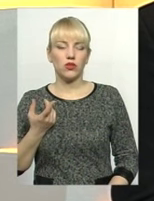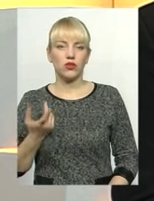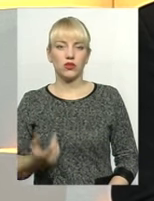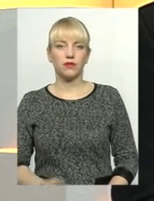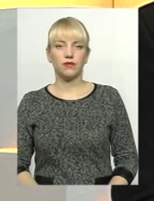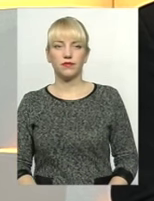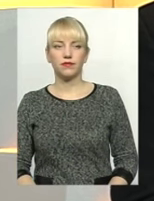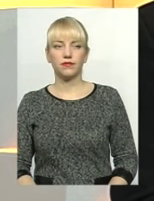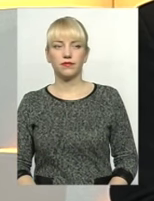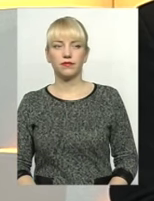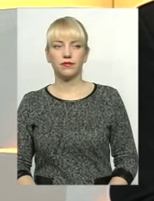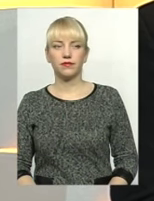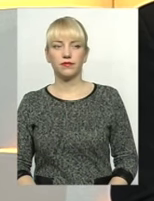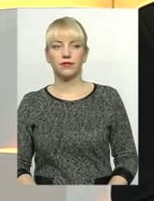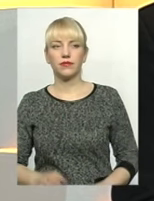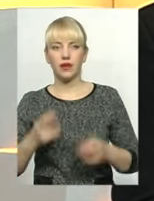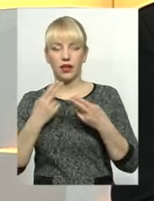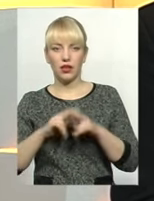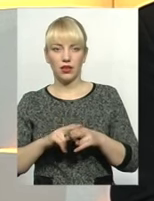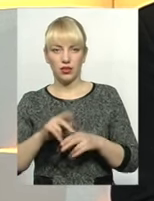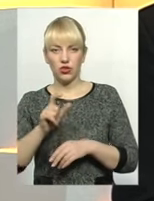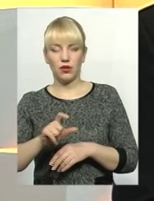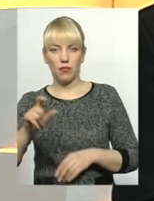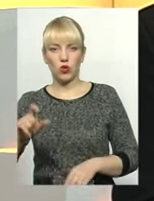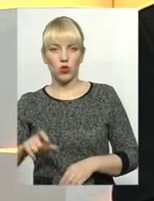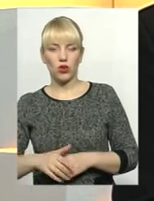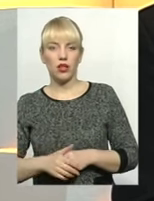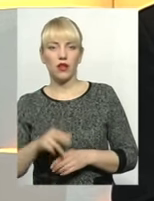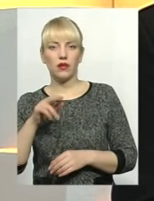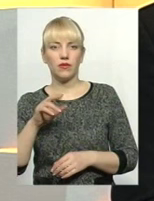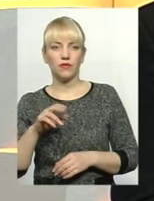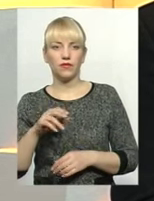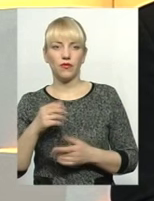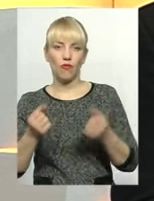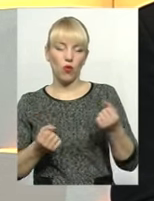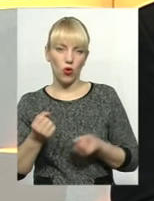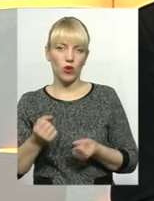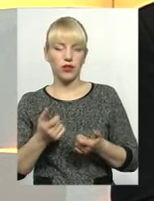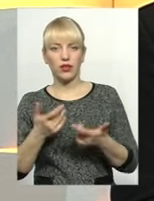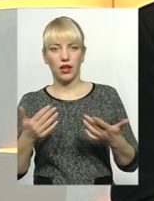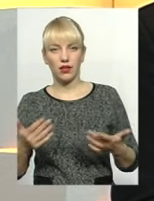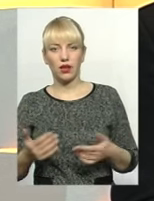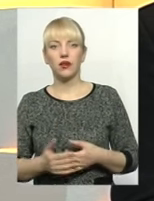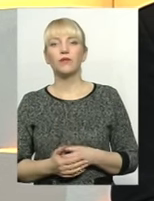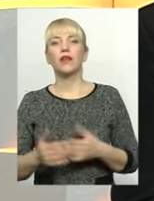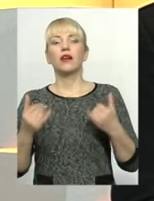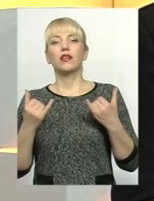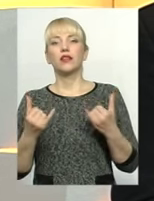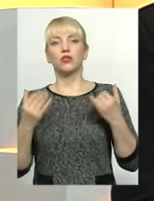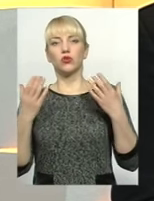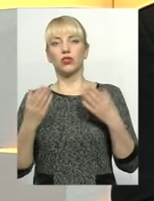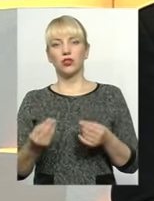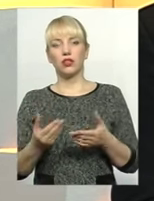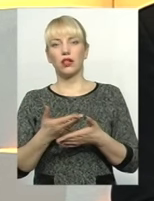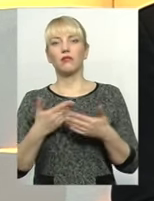технічного персоналу, водії і так далі. На сьогоднішній день ми вже попередили